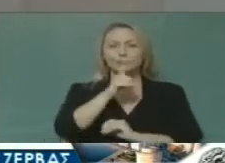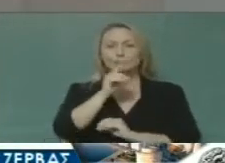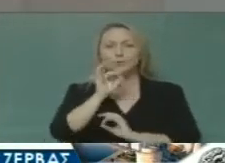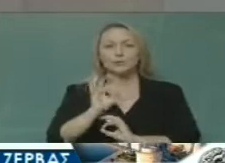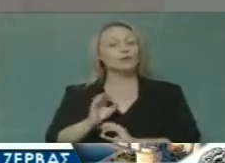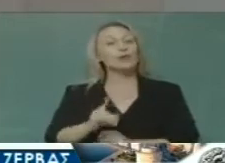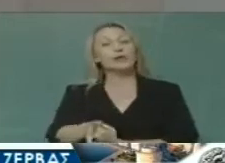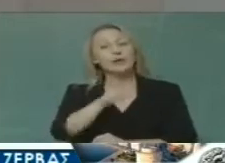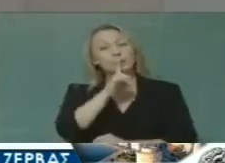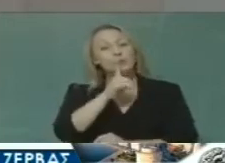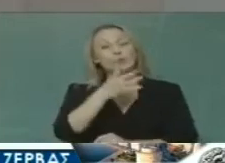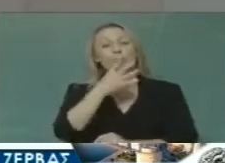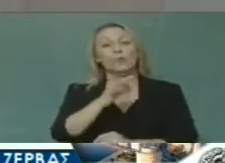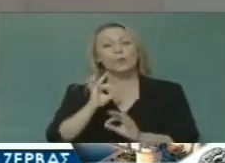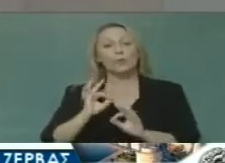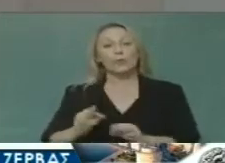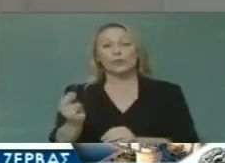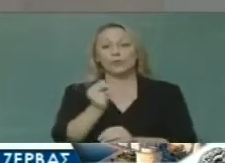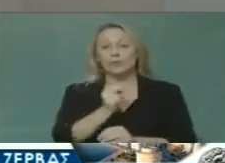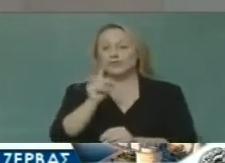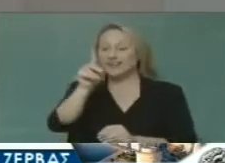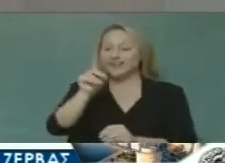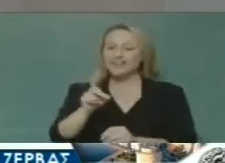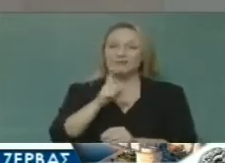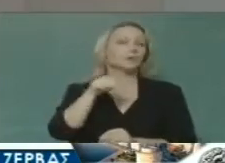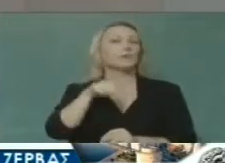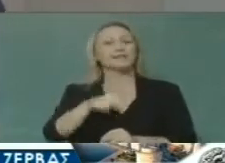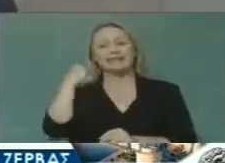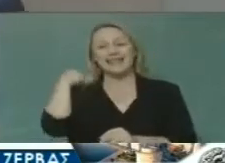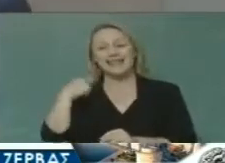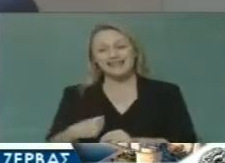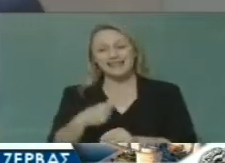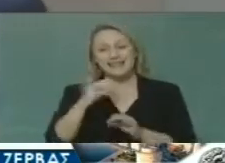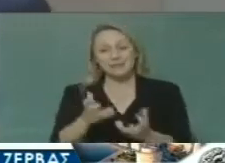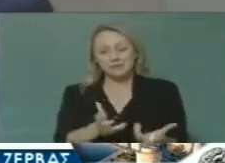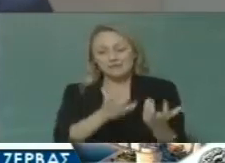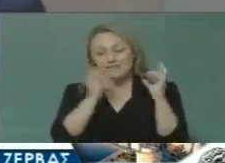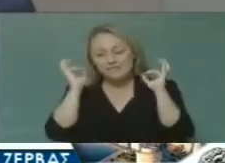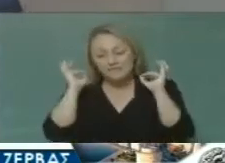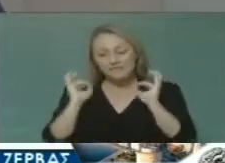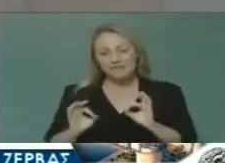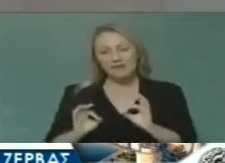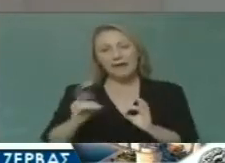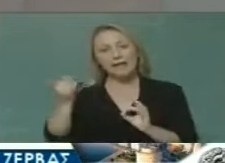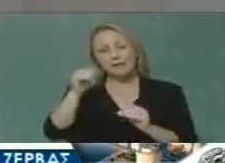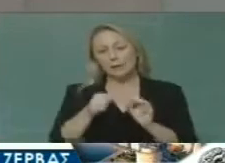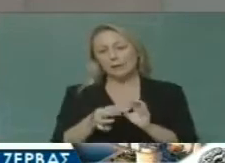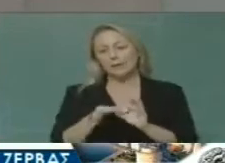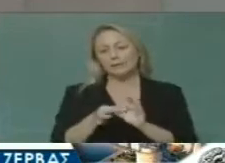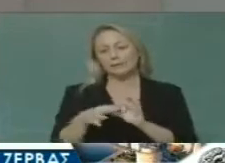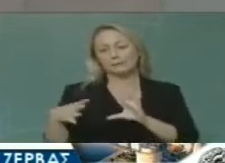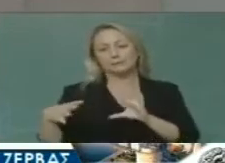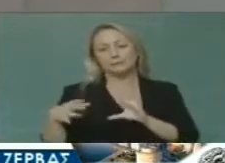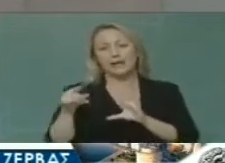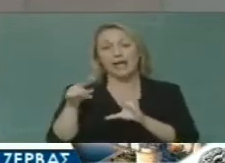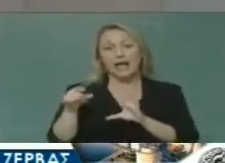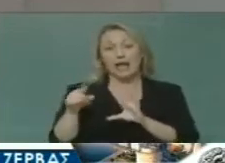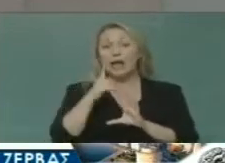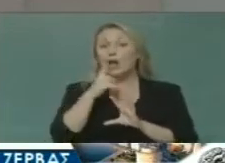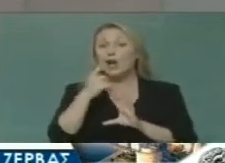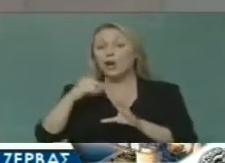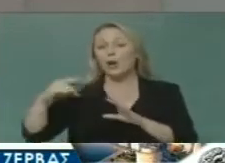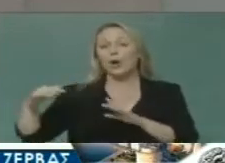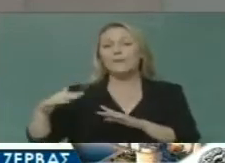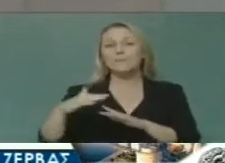καταπιανόμαστε και με θέματα που μπορεί να μην βρίσκονται στις στενές αυτοδιοκητικές μας αρμοδιώτες επηρεάζουν όμως σε πολύ